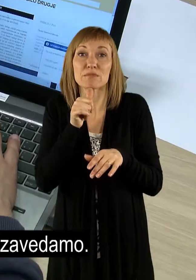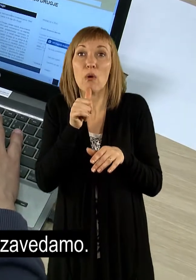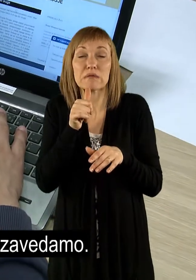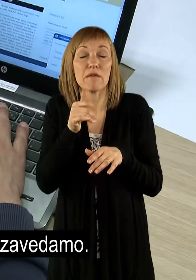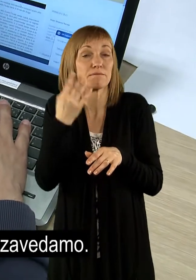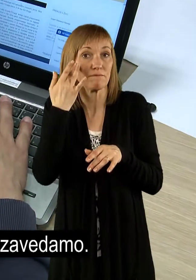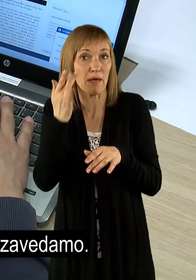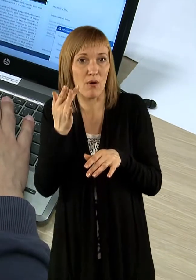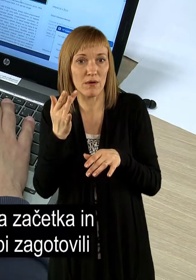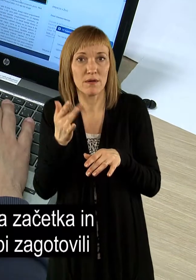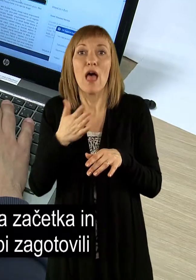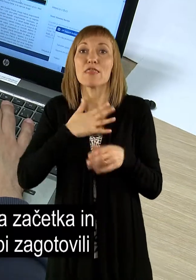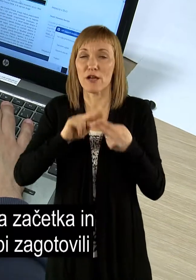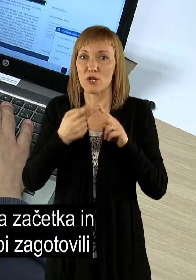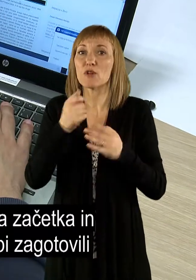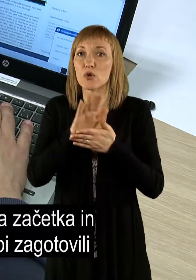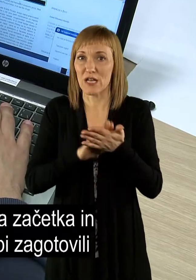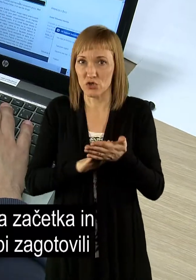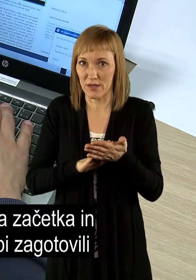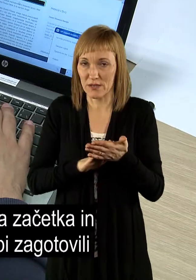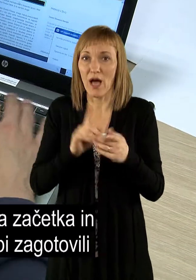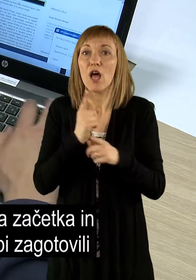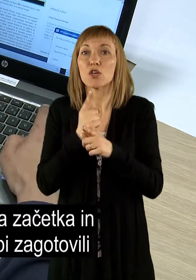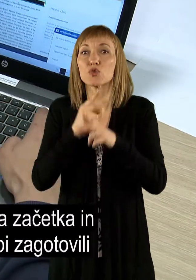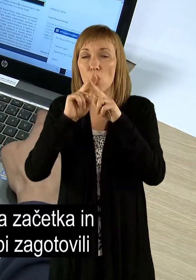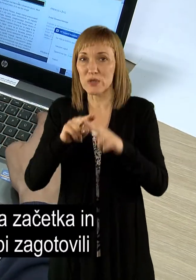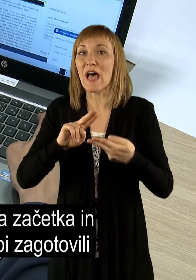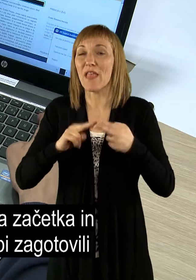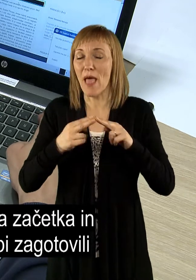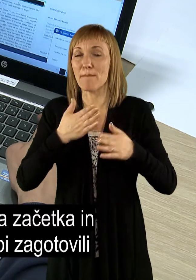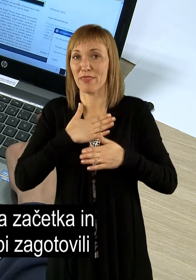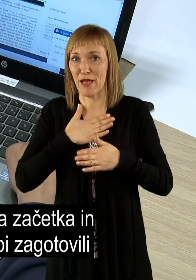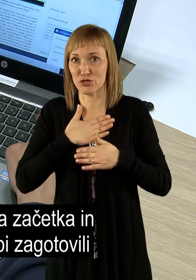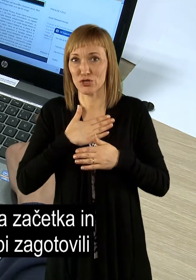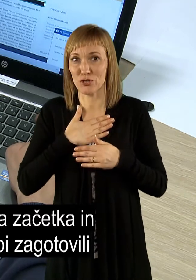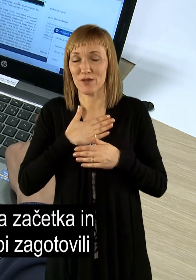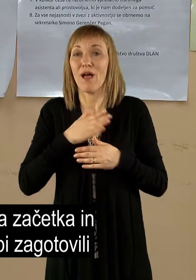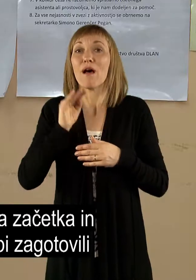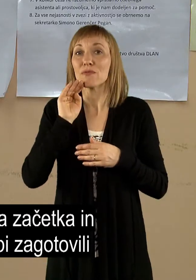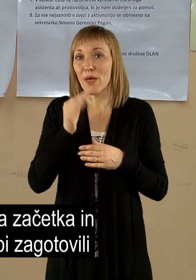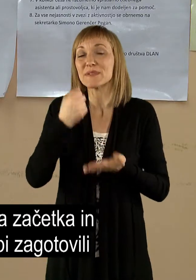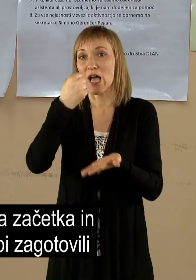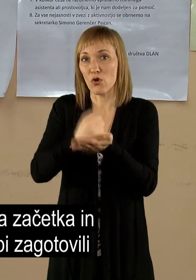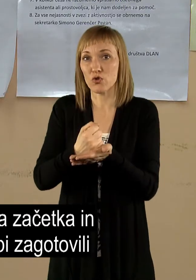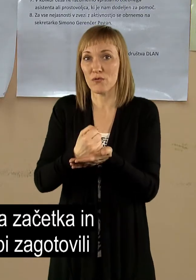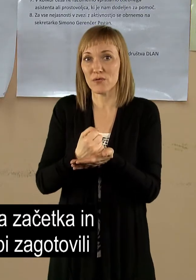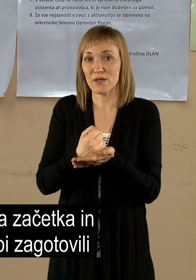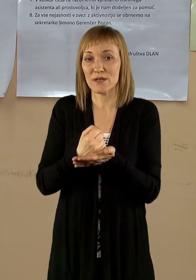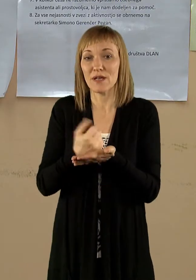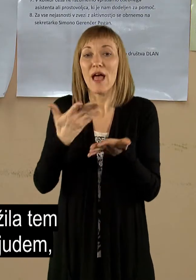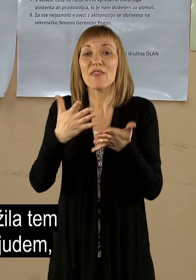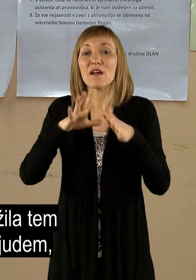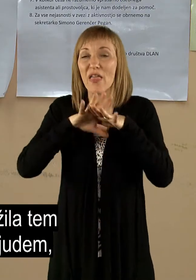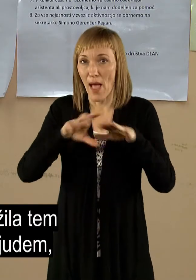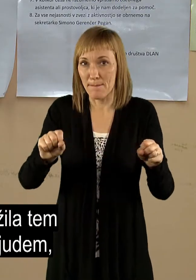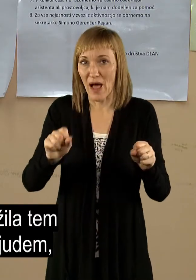zavedamo. Naš namen je bil od samega začetka in tudi ostaja naš namen, da bi zagotovili